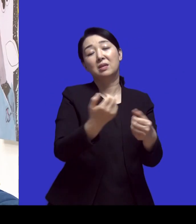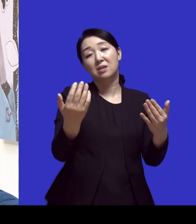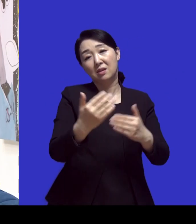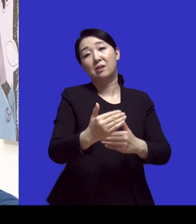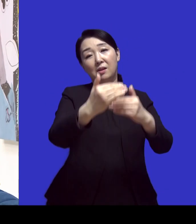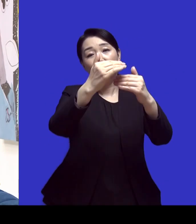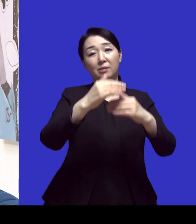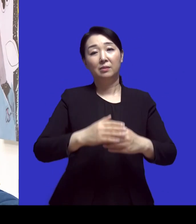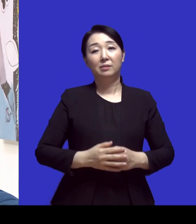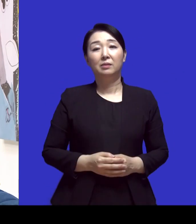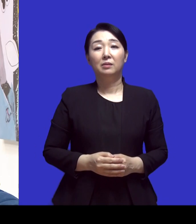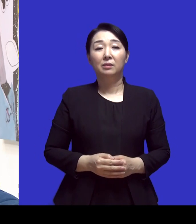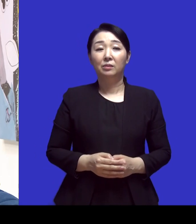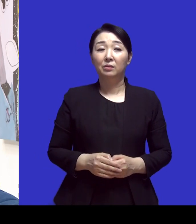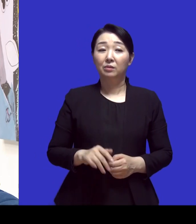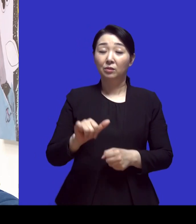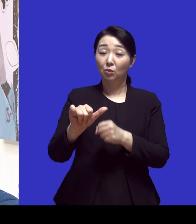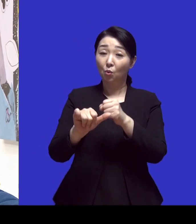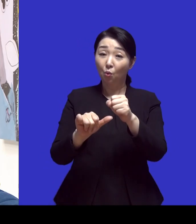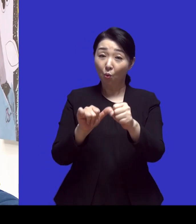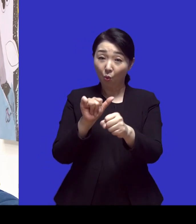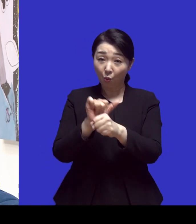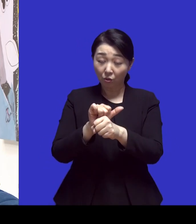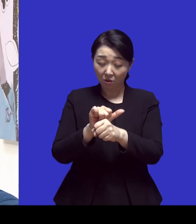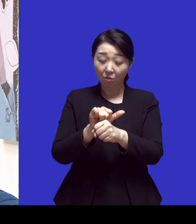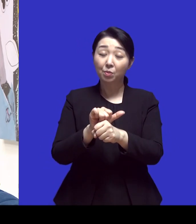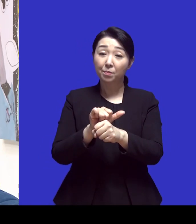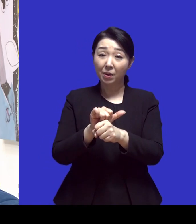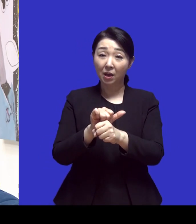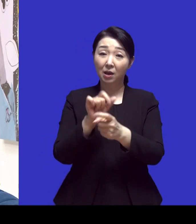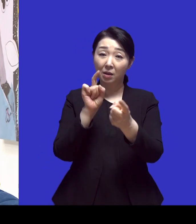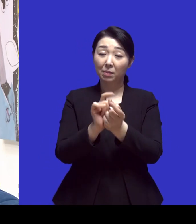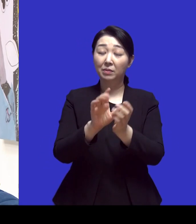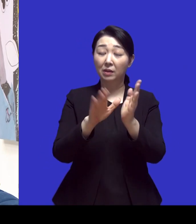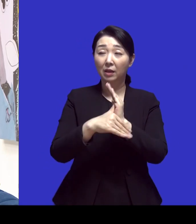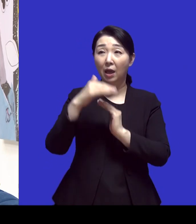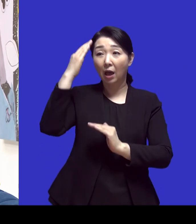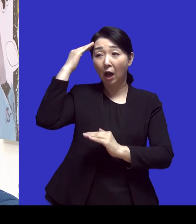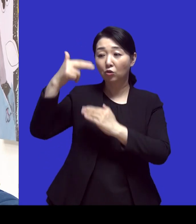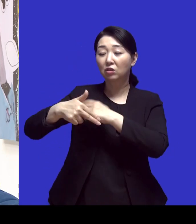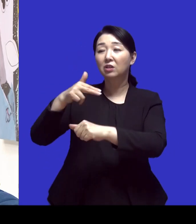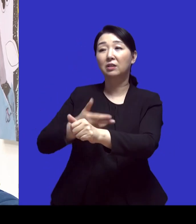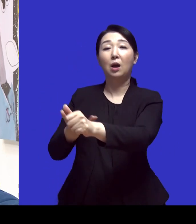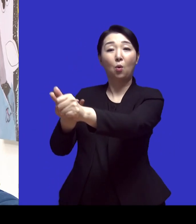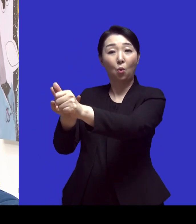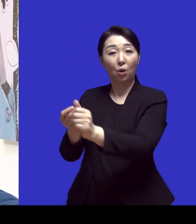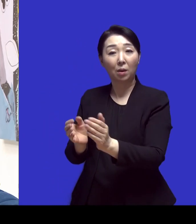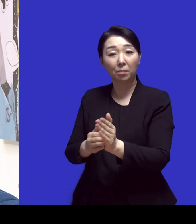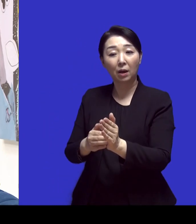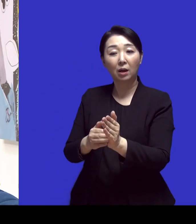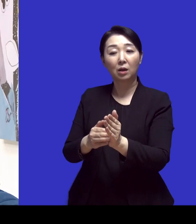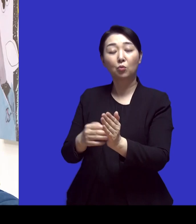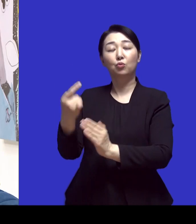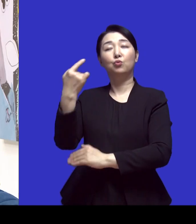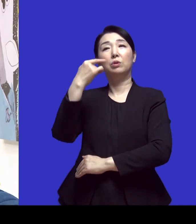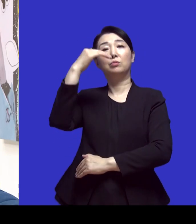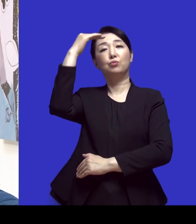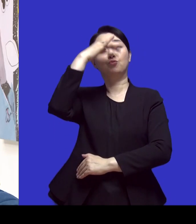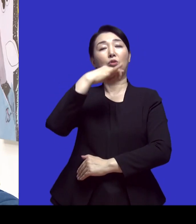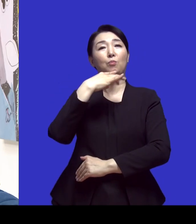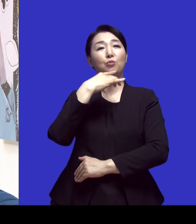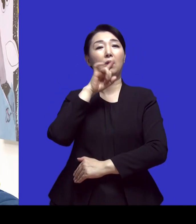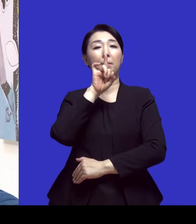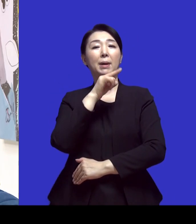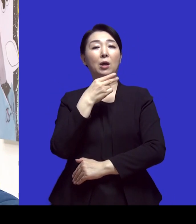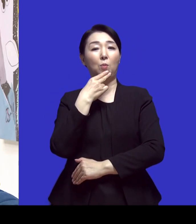그래서 5년째는 마지막 해에는 한국에서 의료진들이 오셔서 뒤에 서서 구경만 했어요 말 한마디도